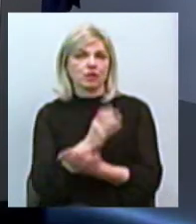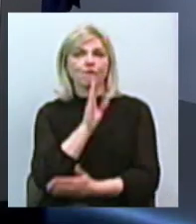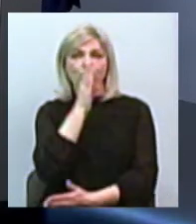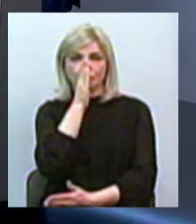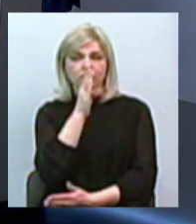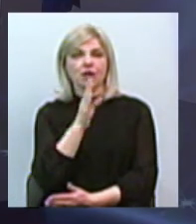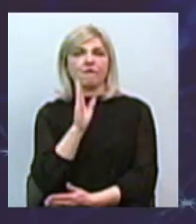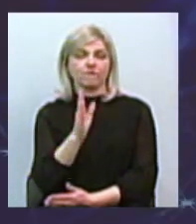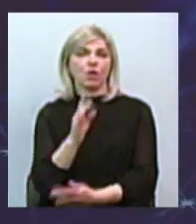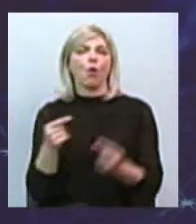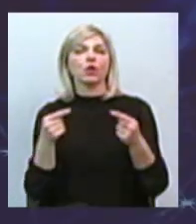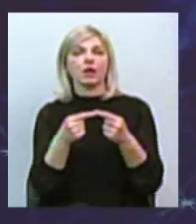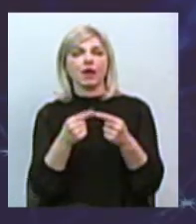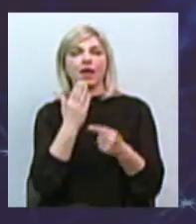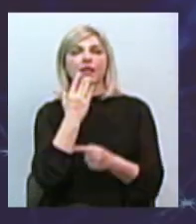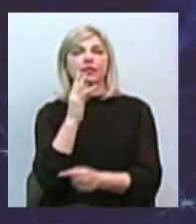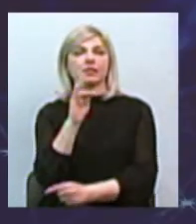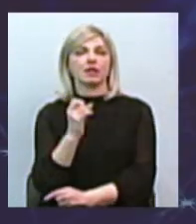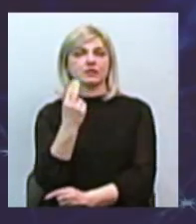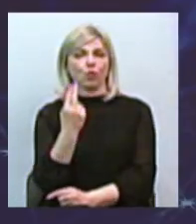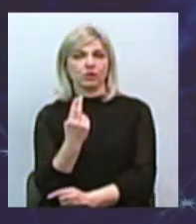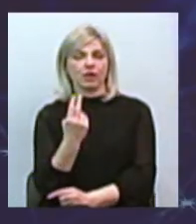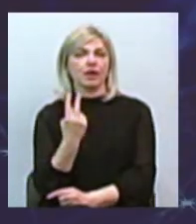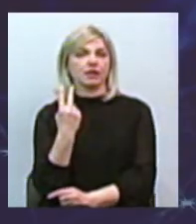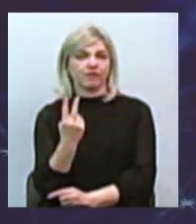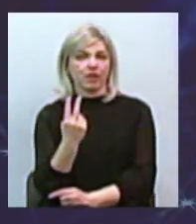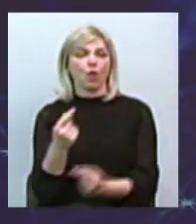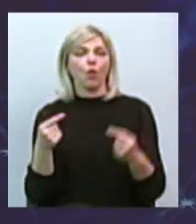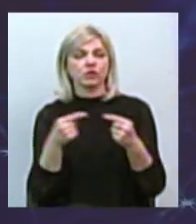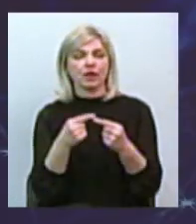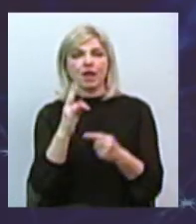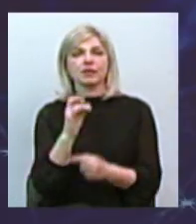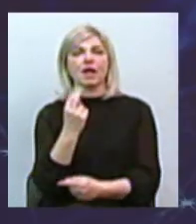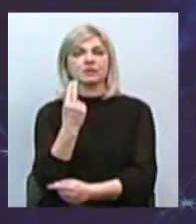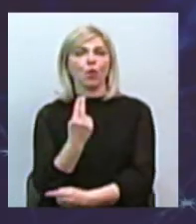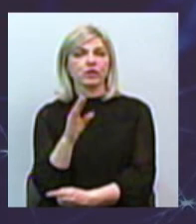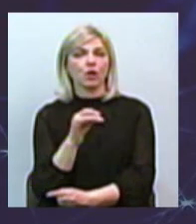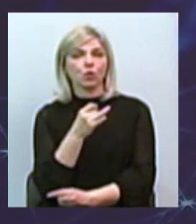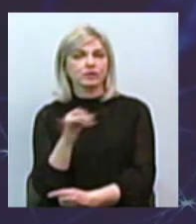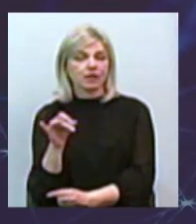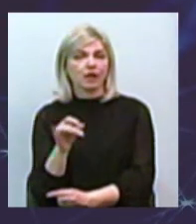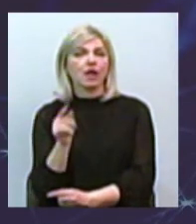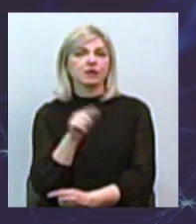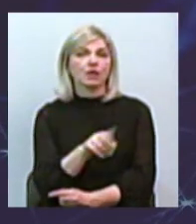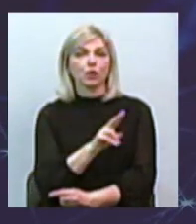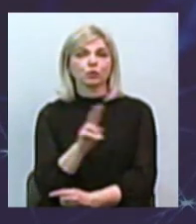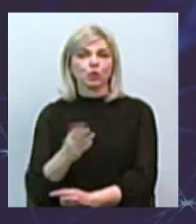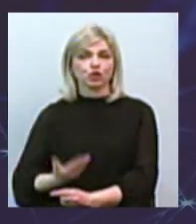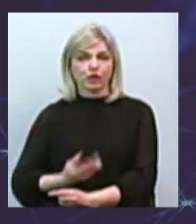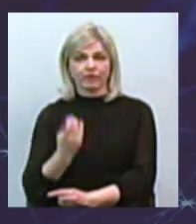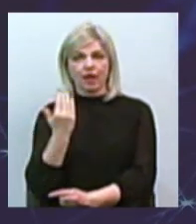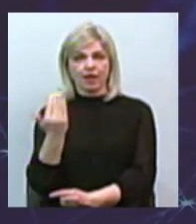особі конкретної національності. Ну, принаймні, двох конкретних національностей, тих, хто жив на їхній території.